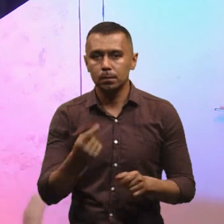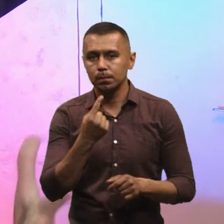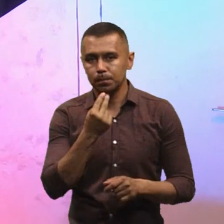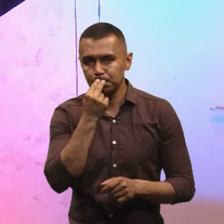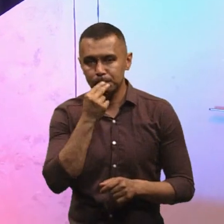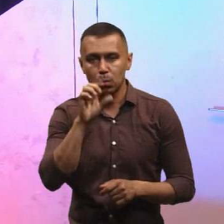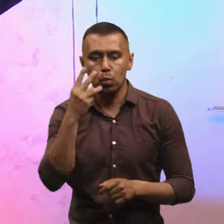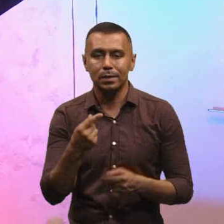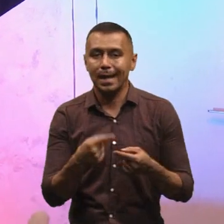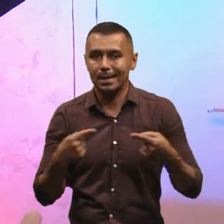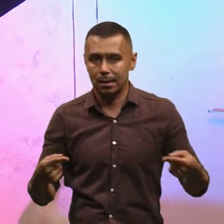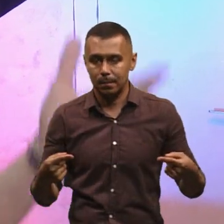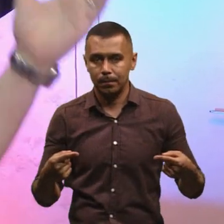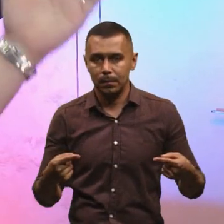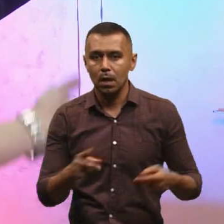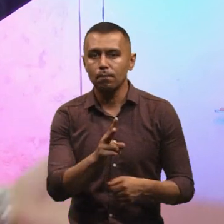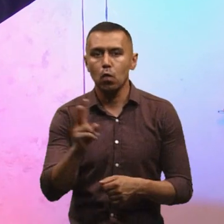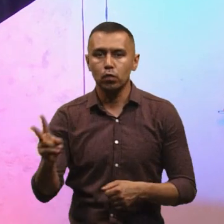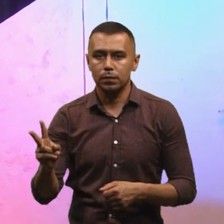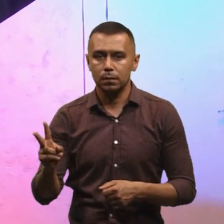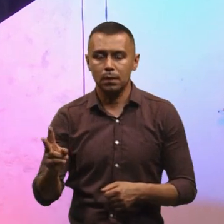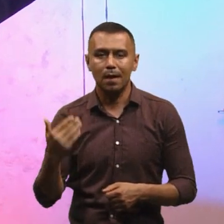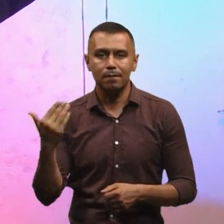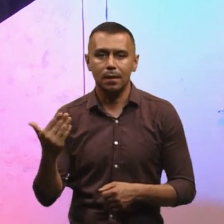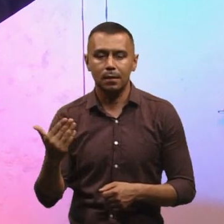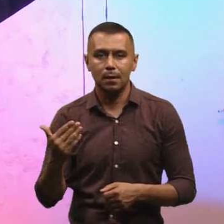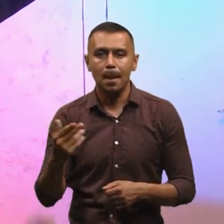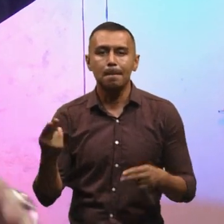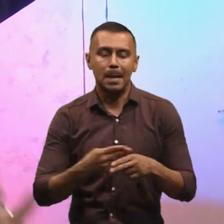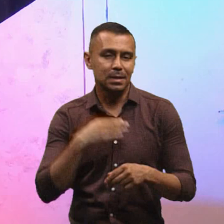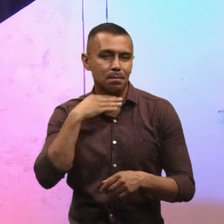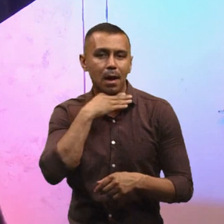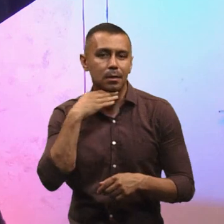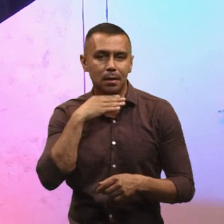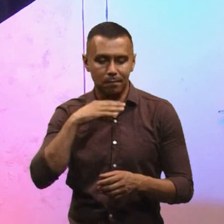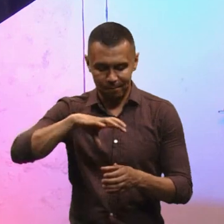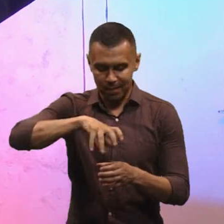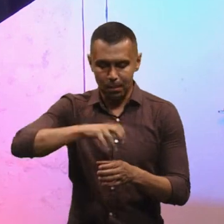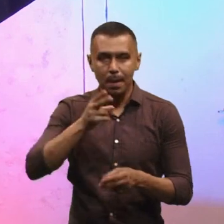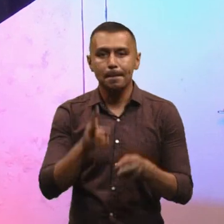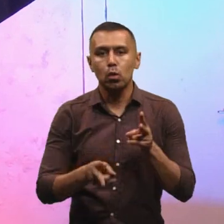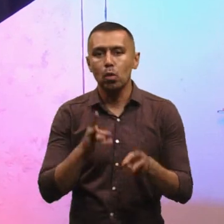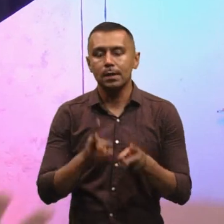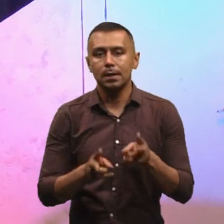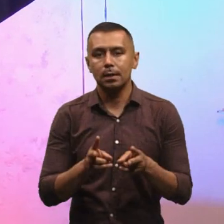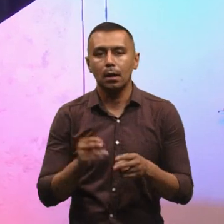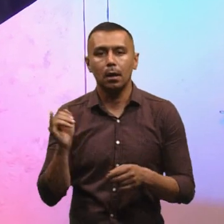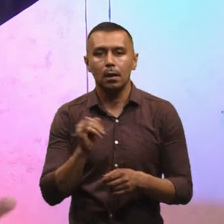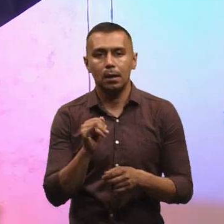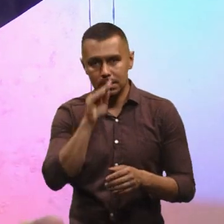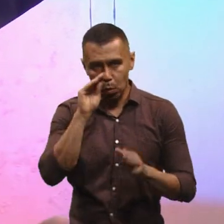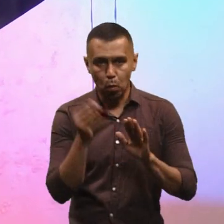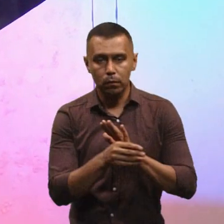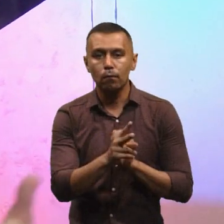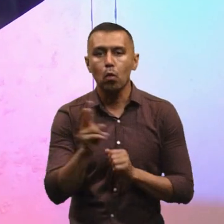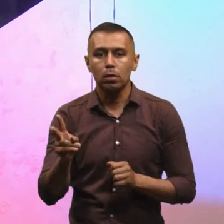борщ різний. У когось він вегетаріанський в термосі, який там приготовлений і захований.